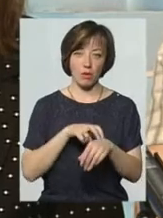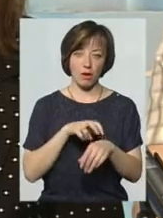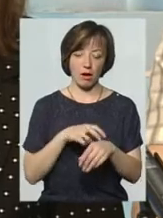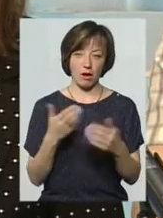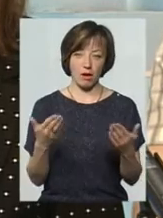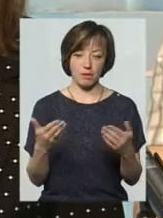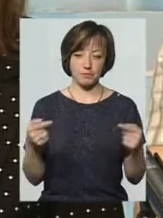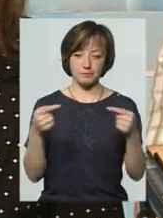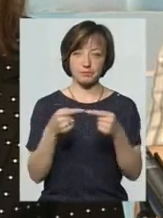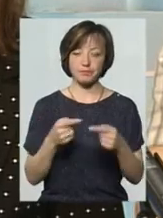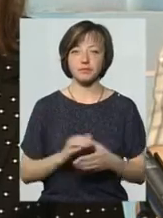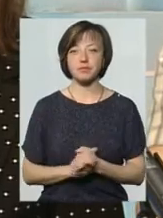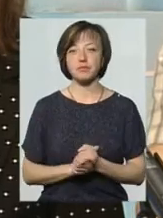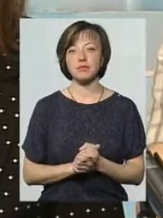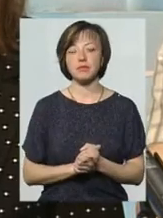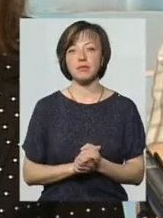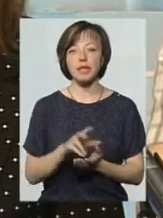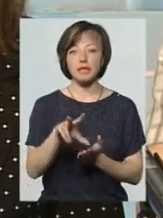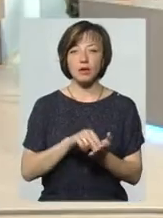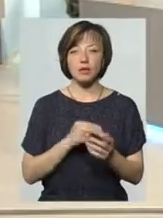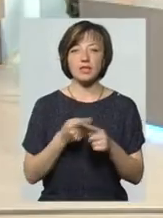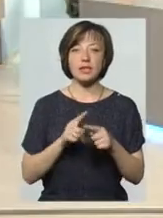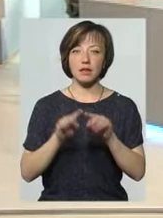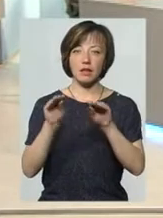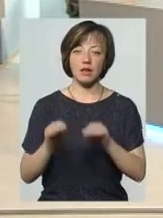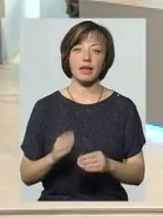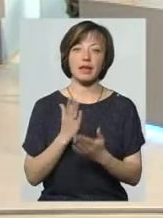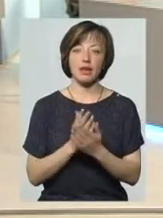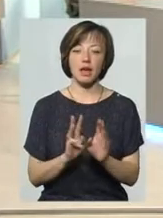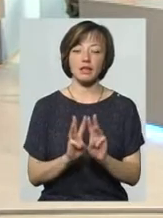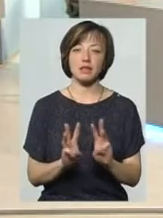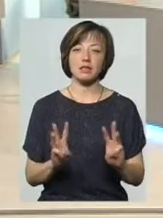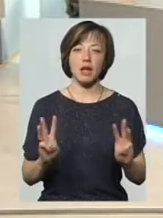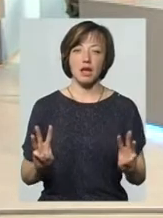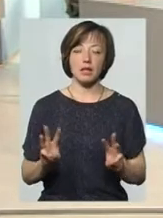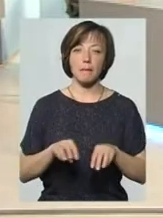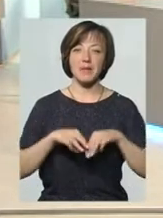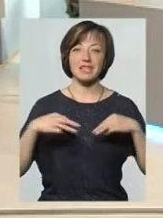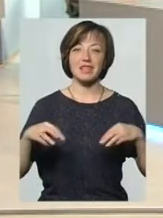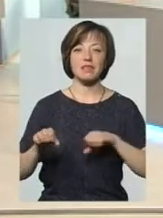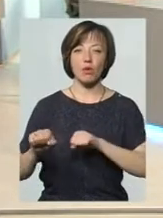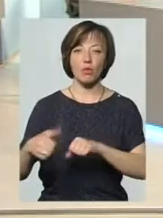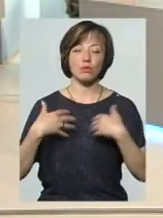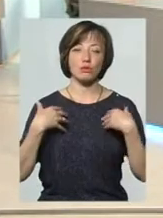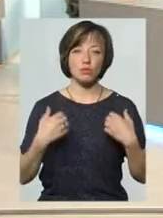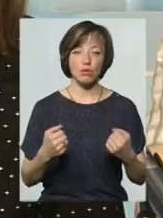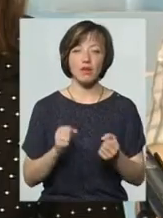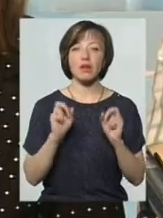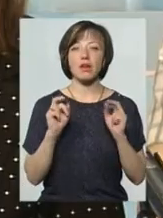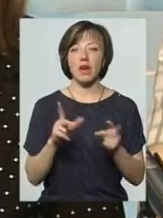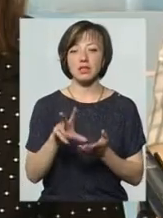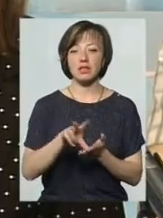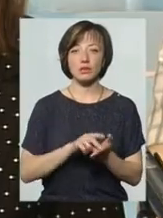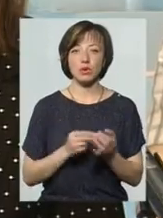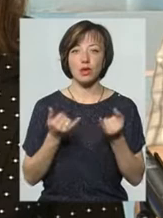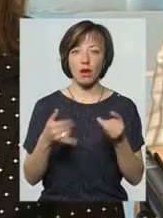Це називається декларація. Зразок цієї декларації є на сайті Міністерства охорони здоров'я, як зразок